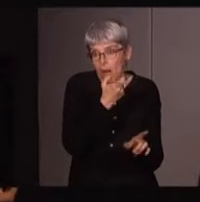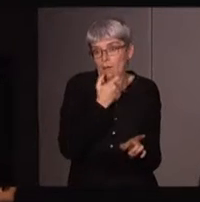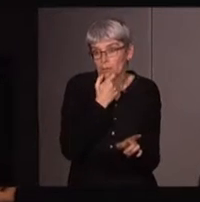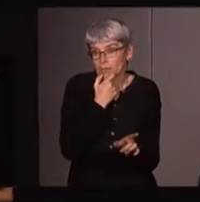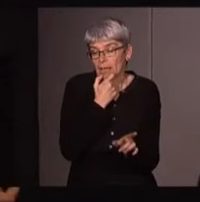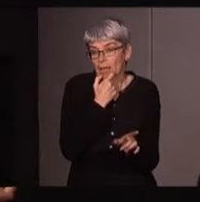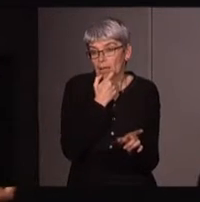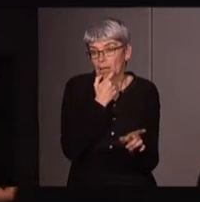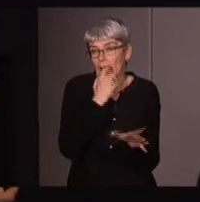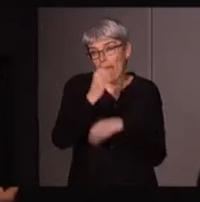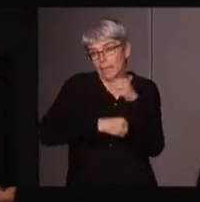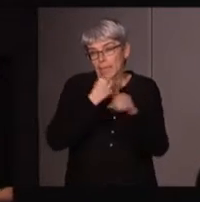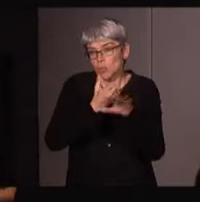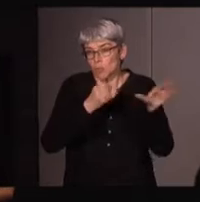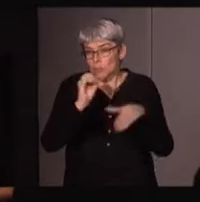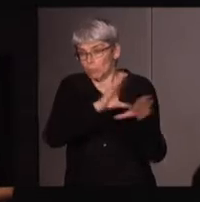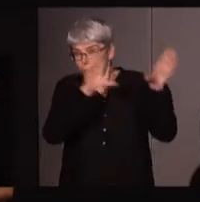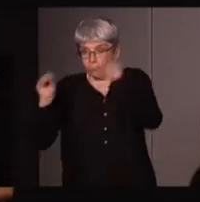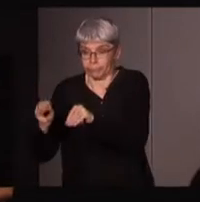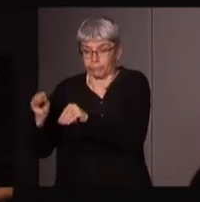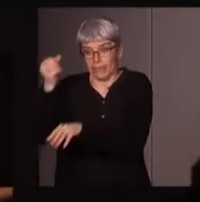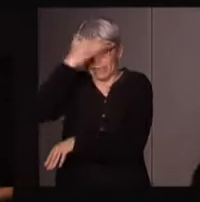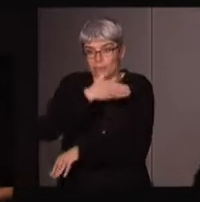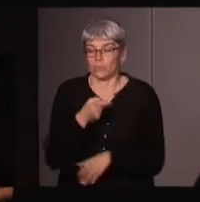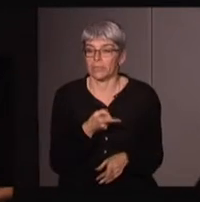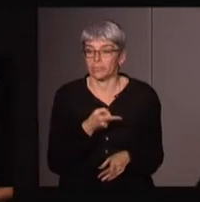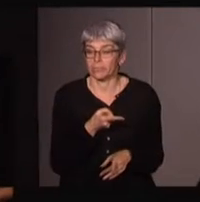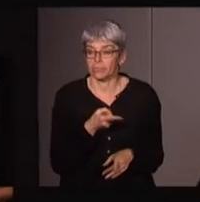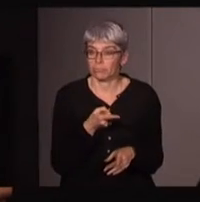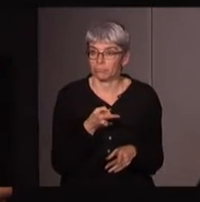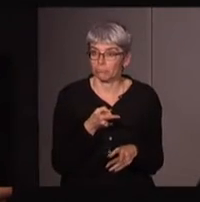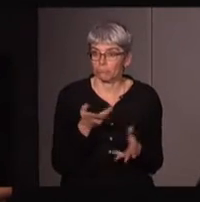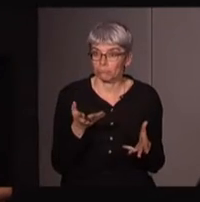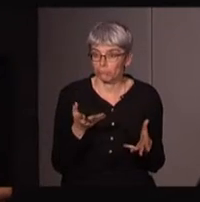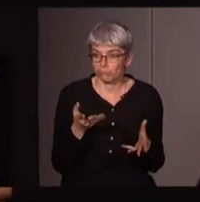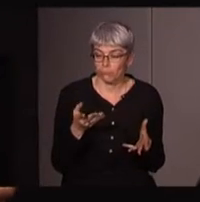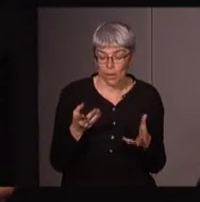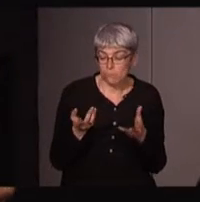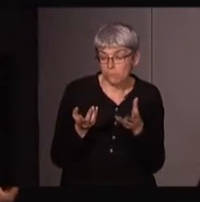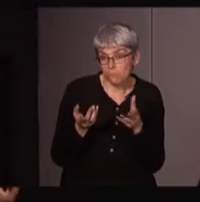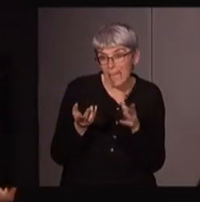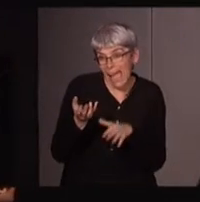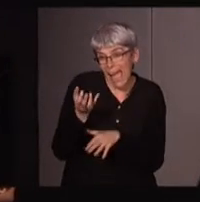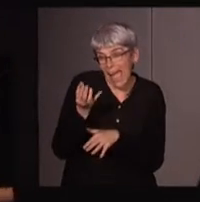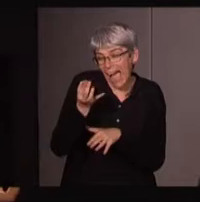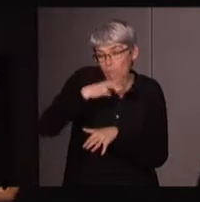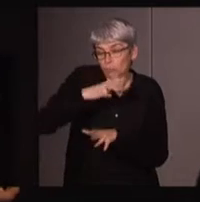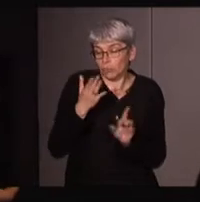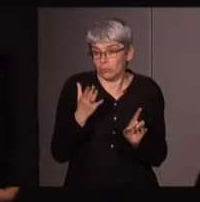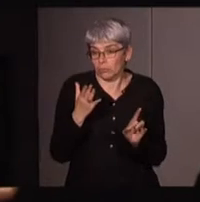aux Etats-Unis dans les années 60 et qui a très largement réinventé, pour le dire rapidement,